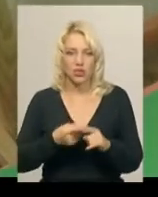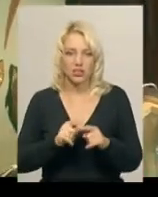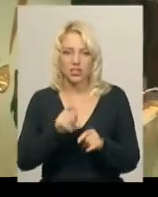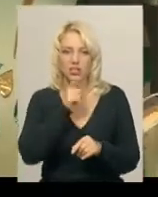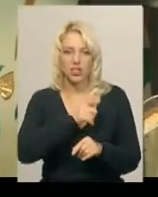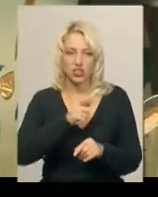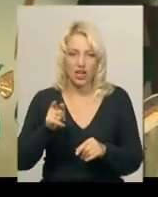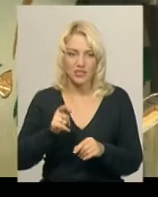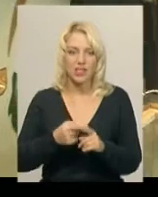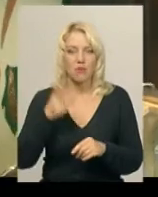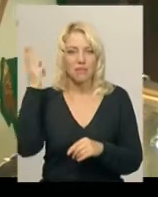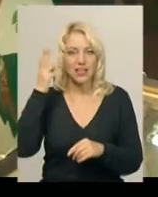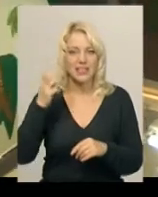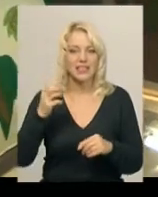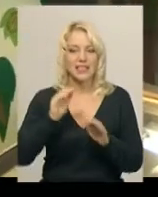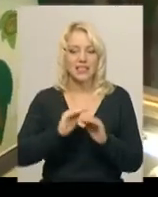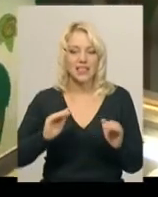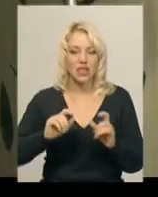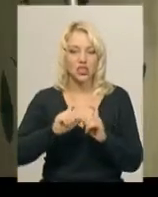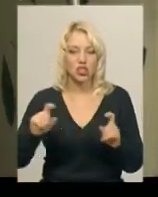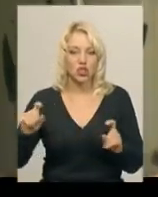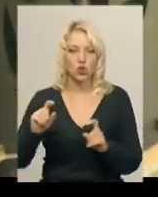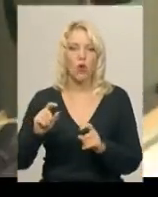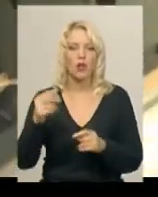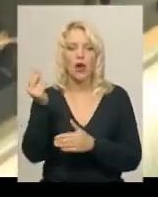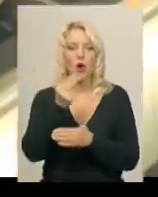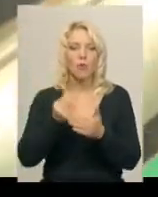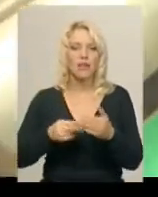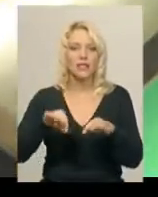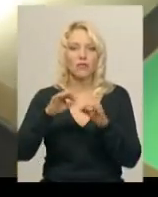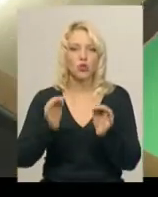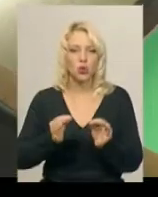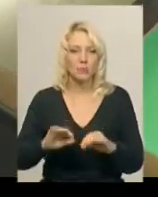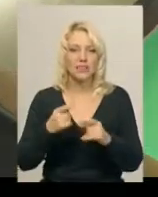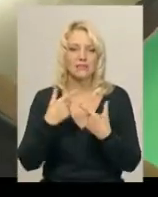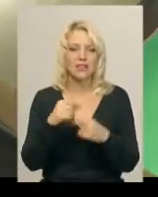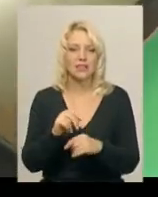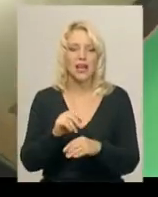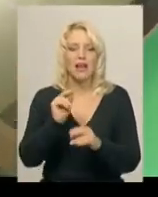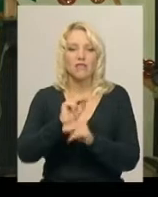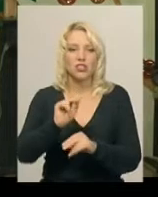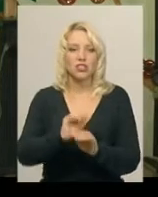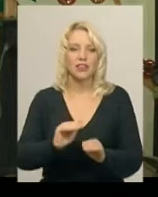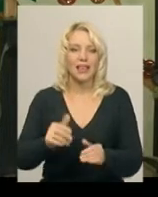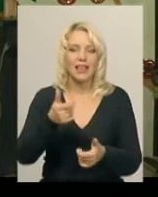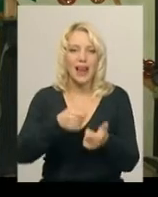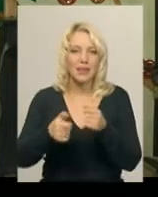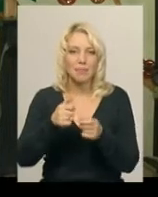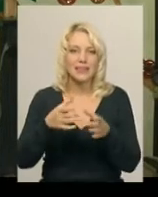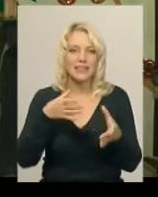у Хмельницькій дитячій школі образотворчого та декоративно-прикладного мистецтва, де навчав дітей ліпити з пластиліном. Після